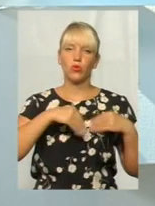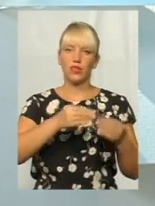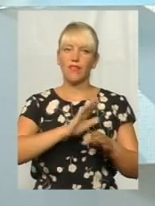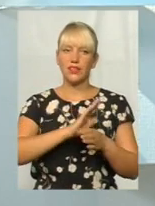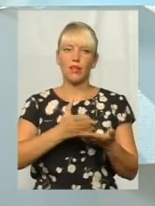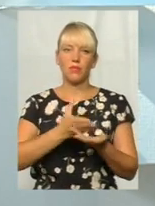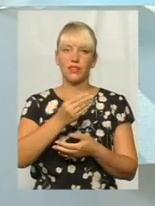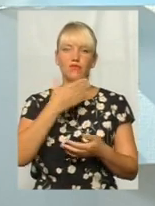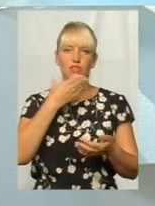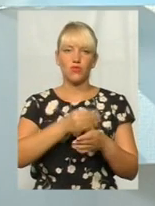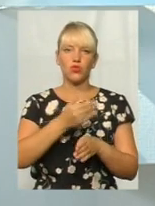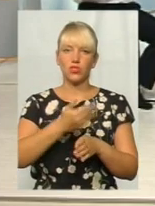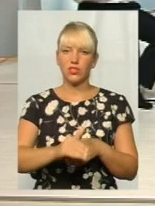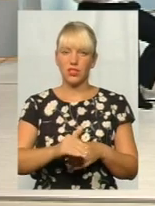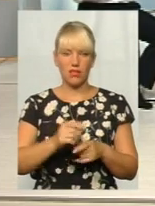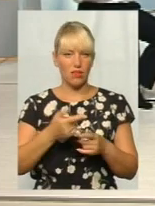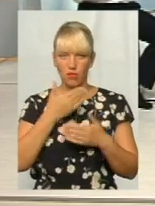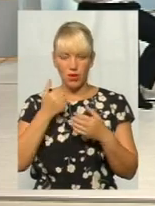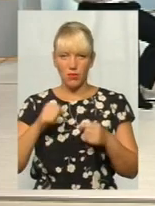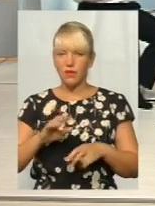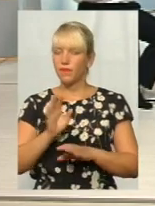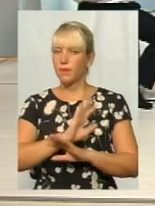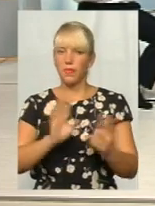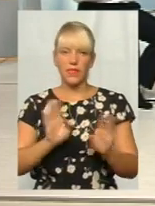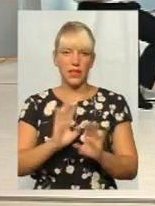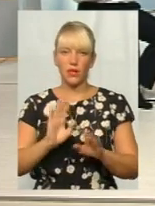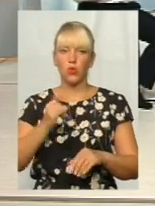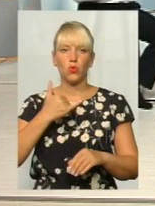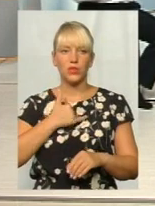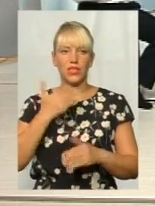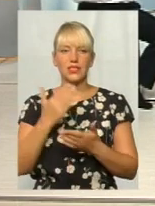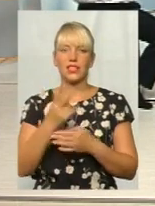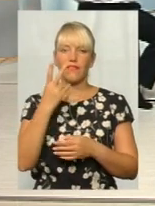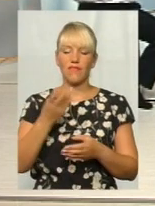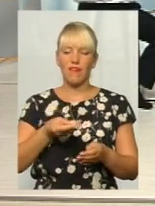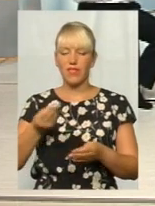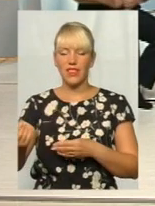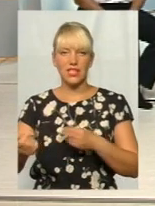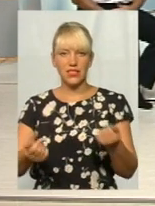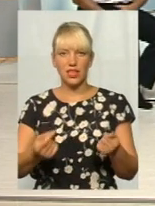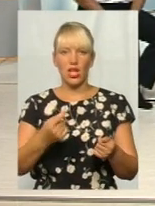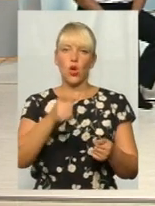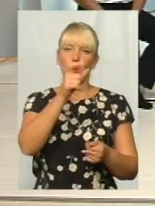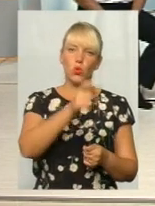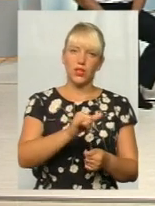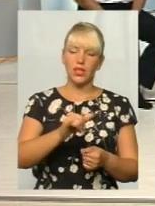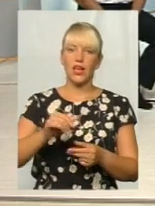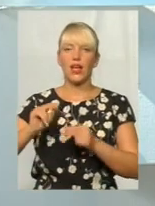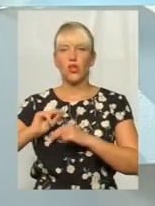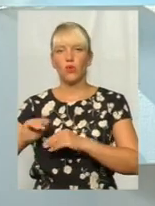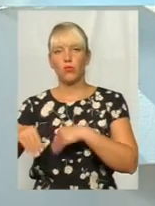свою частину, то людина не матиме права. У були два внески, і людина платила, і роботодавець платила. 2016